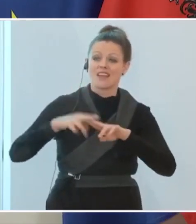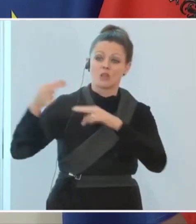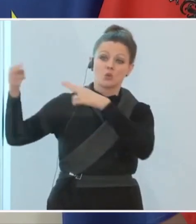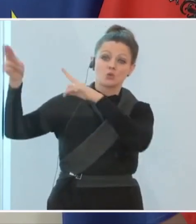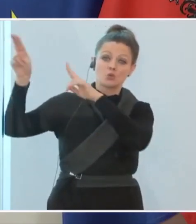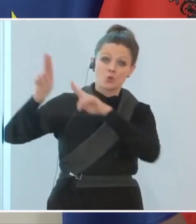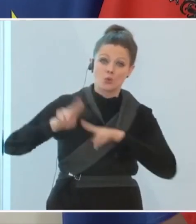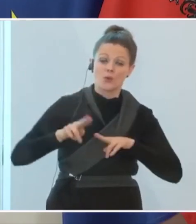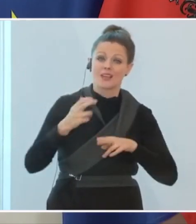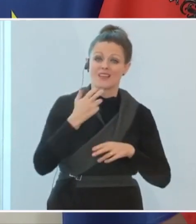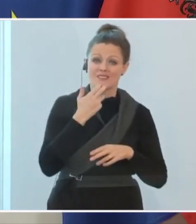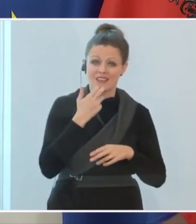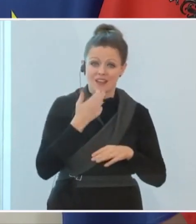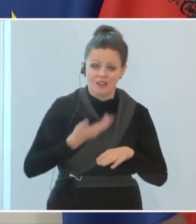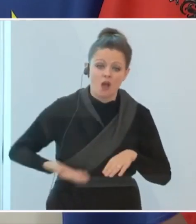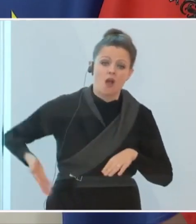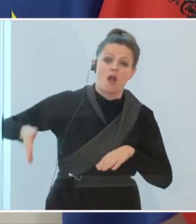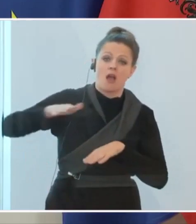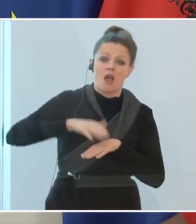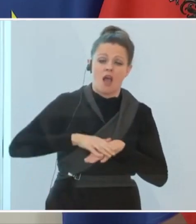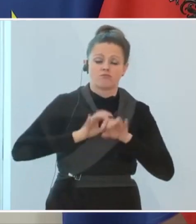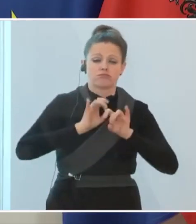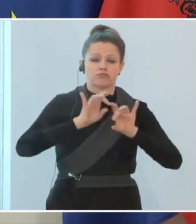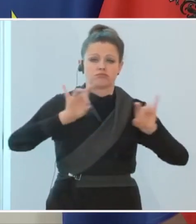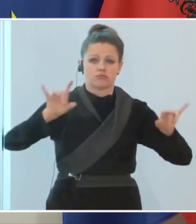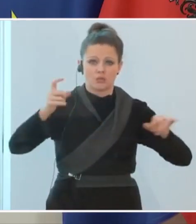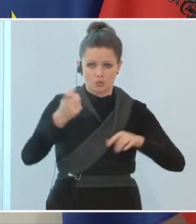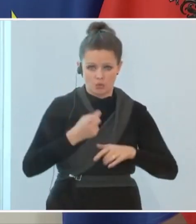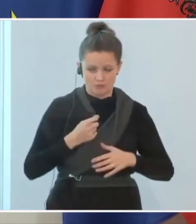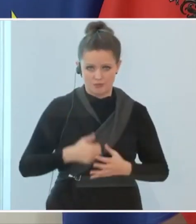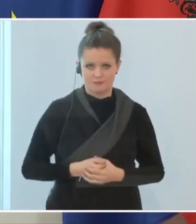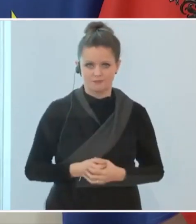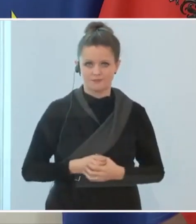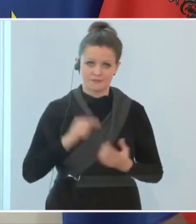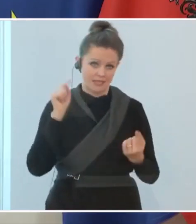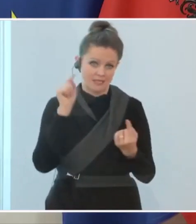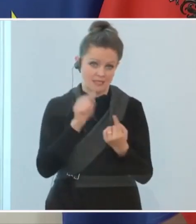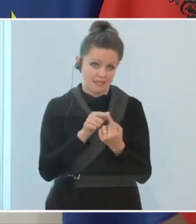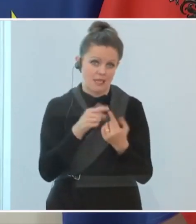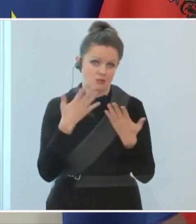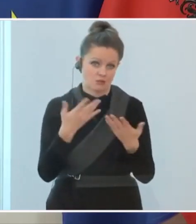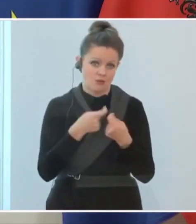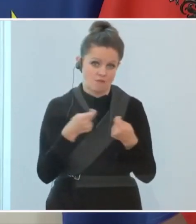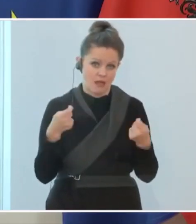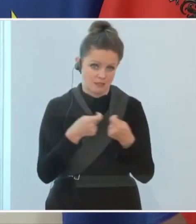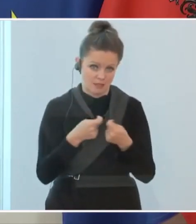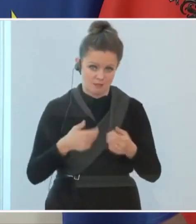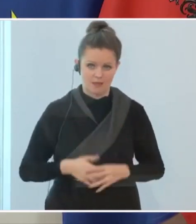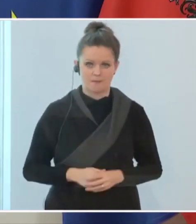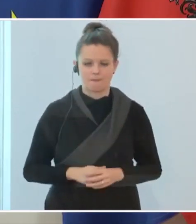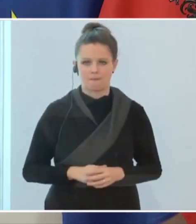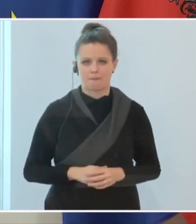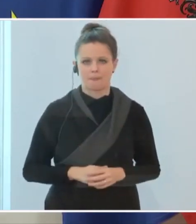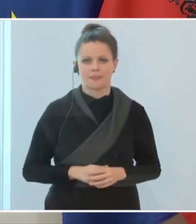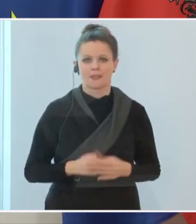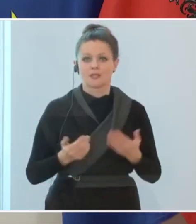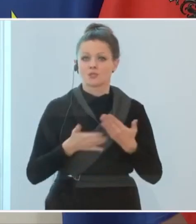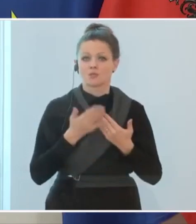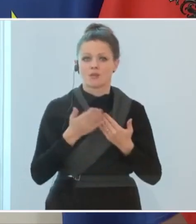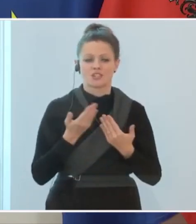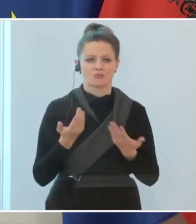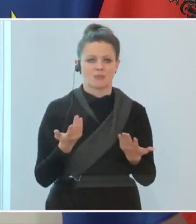Zurückkommen nicht wieder zu Neuinfektionen im großen Ausmaß kommen. Das ist das Ziel dieser Maßnahme. Wenn jemand jetzt eine